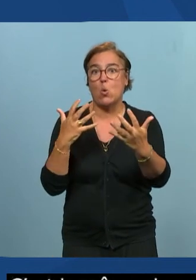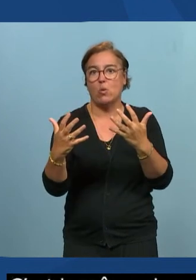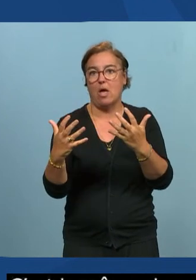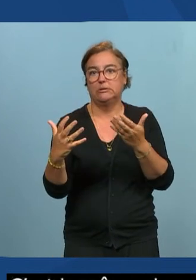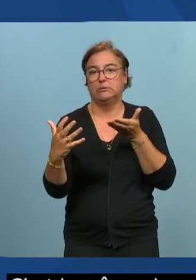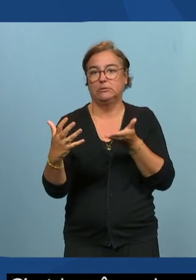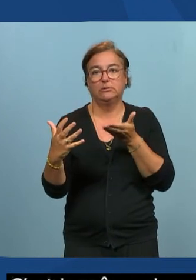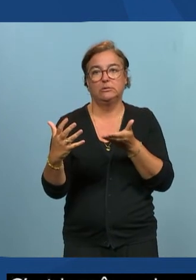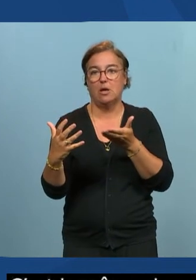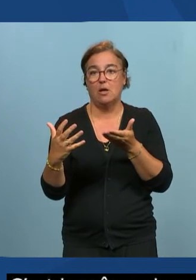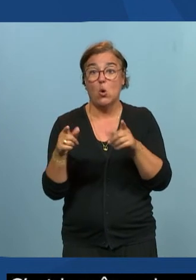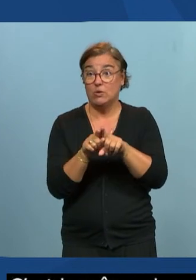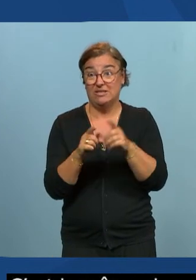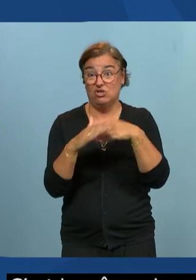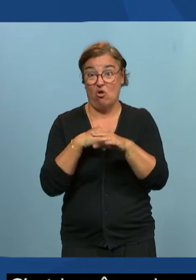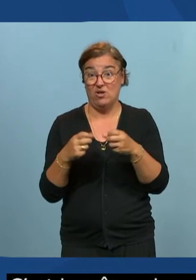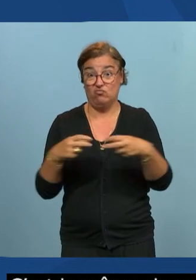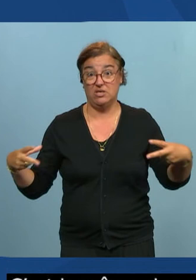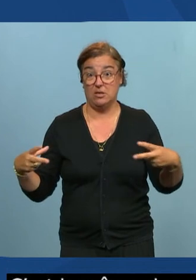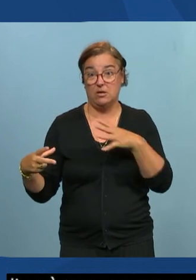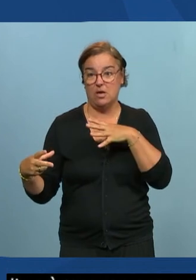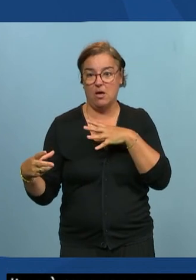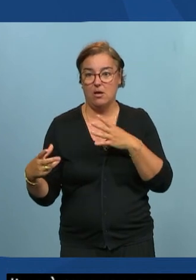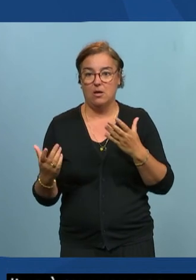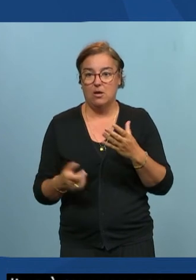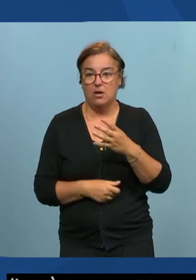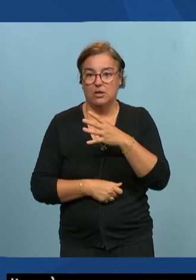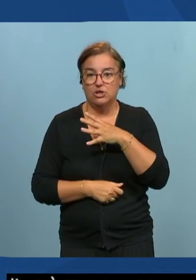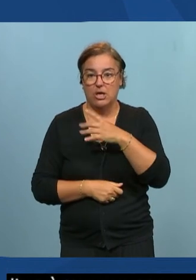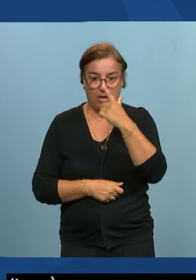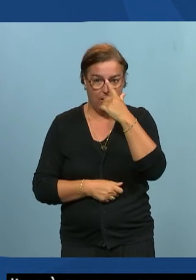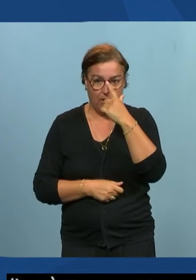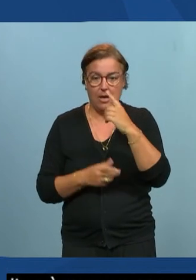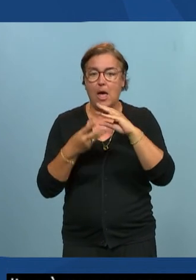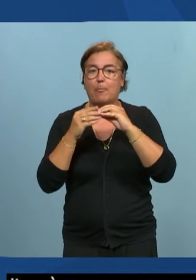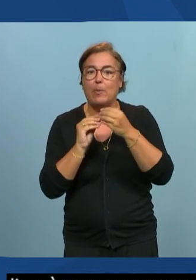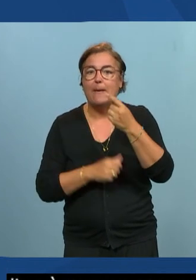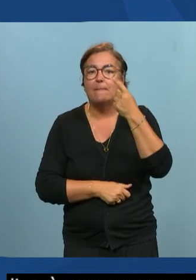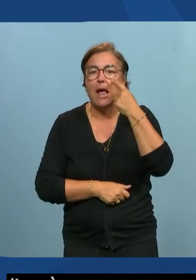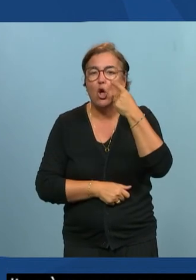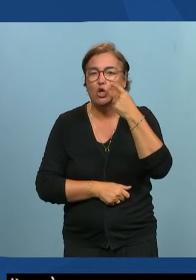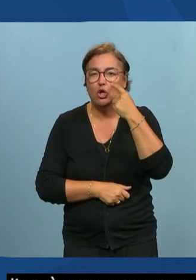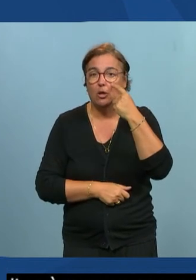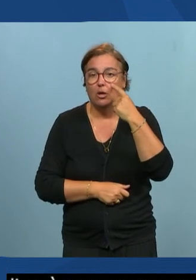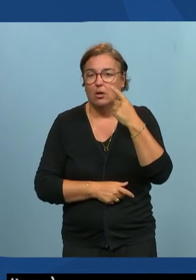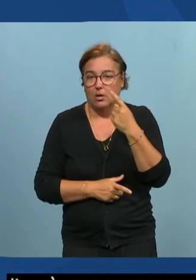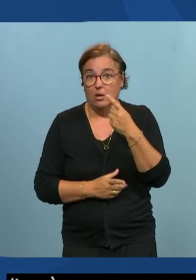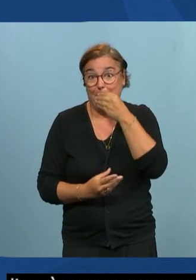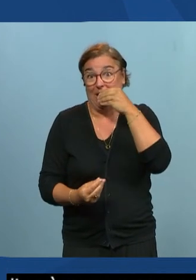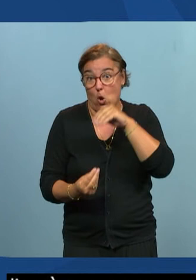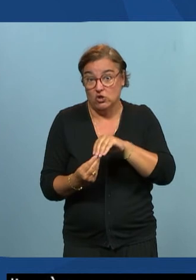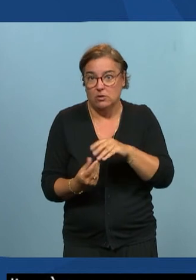problème dans les sous-titres parce que moi j'ai en ce moment la internet de manière préheuse et du coup je suis devenue une photo